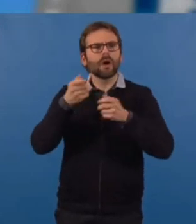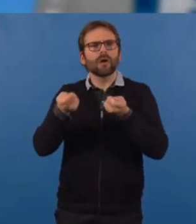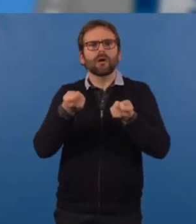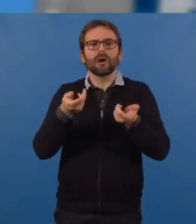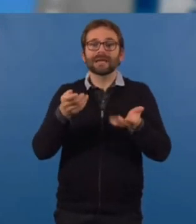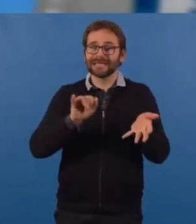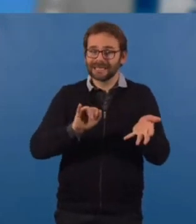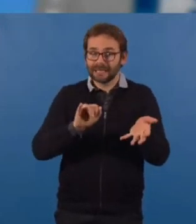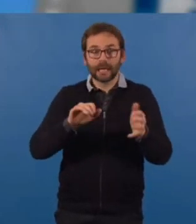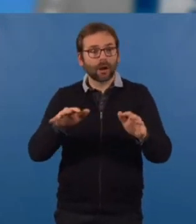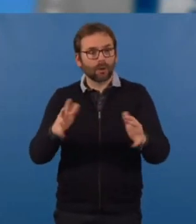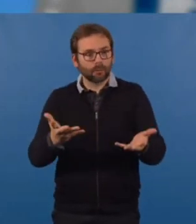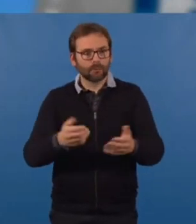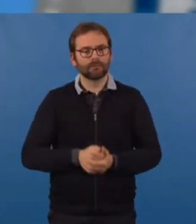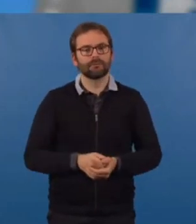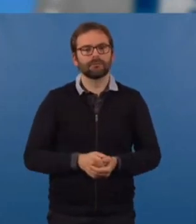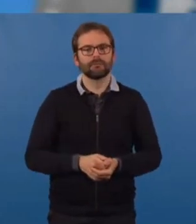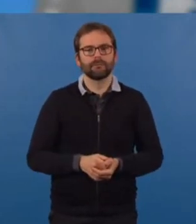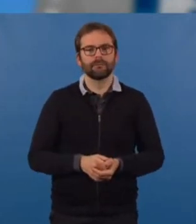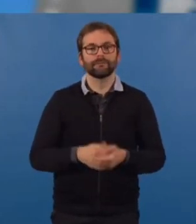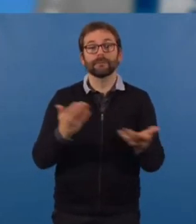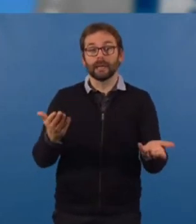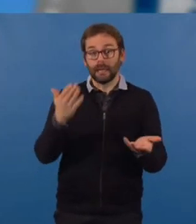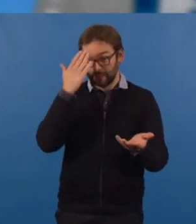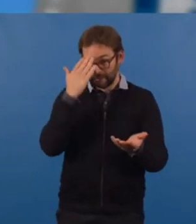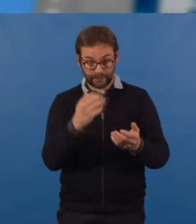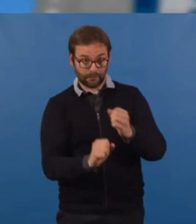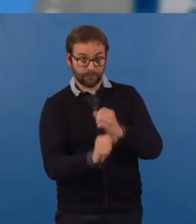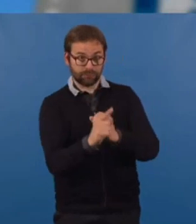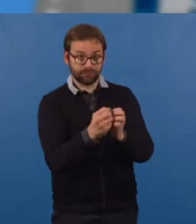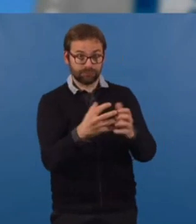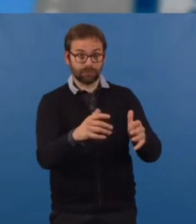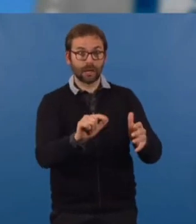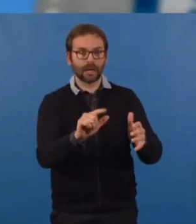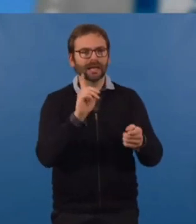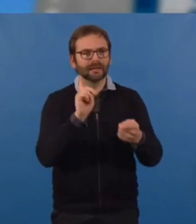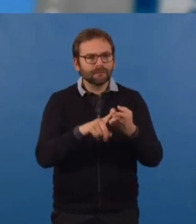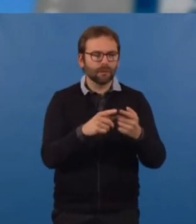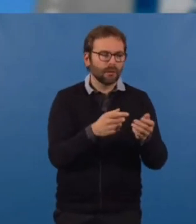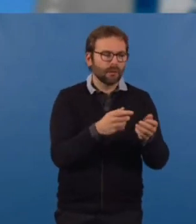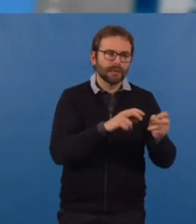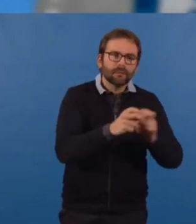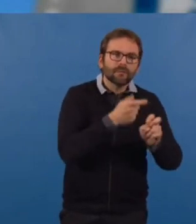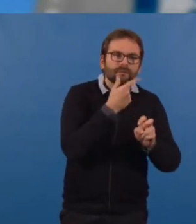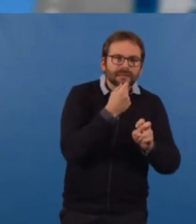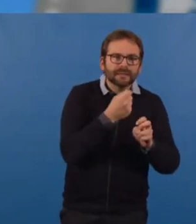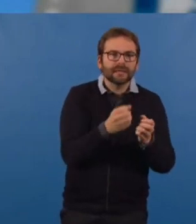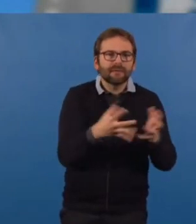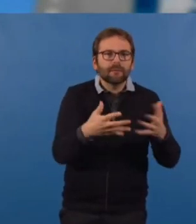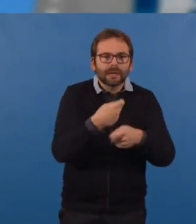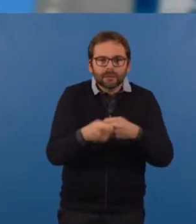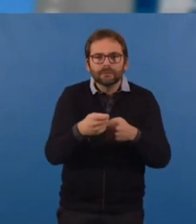et dans quelles conditions. S'il voyait le jour, ce projet devrait concilier facilité de déplacement, développement économique du territoire,